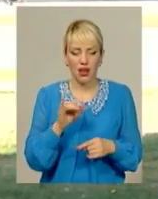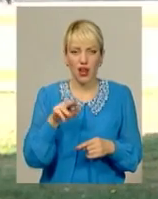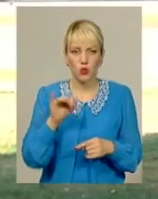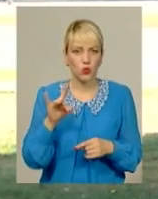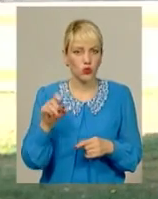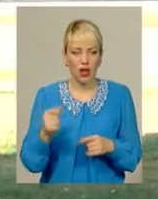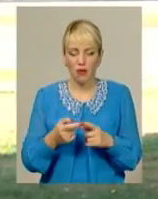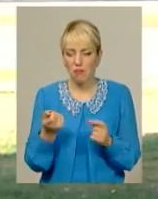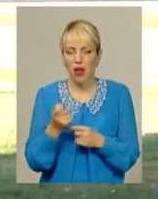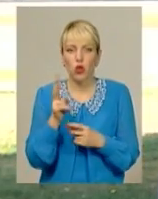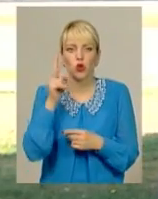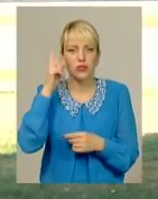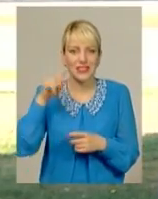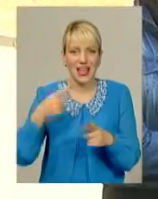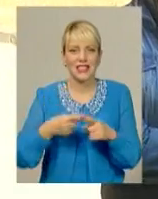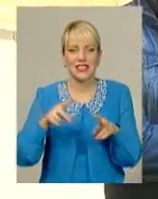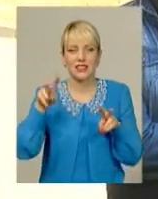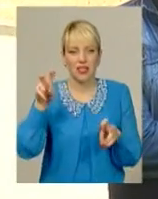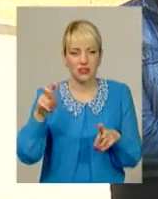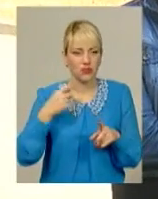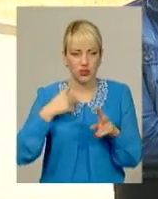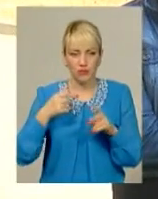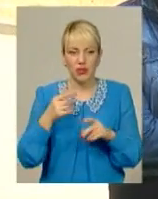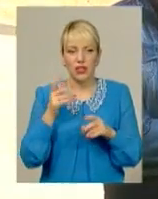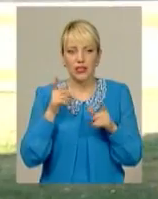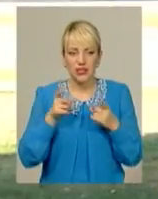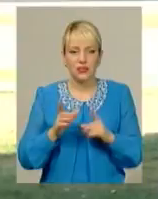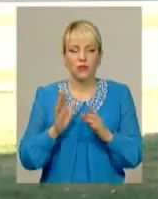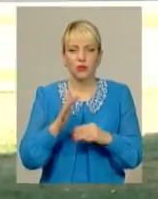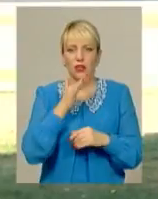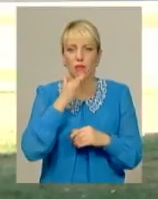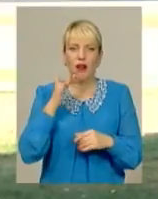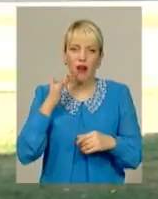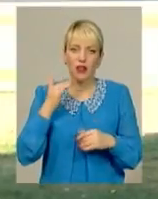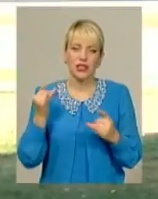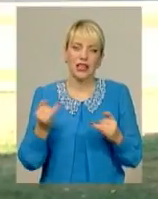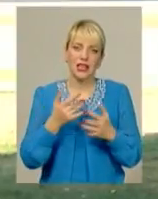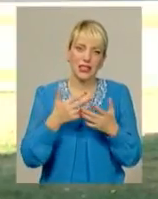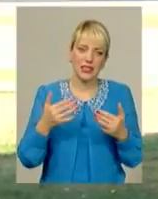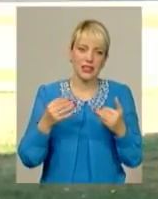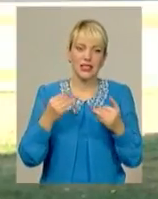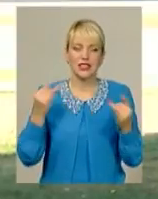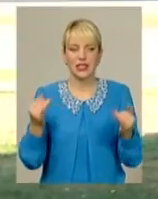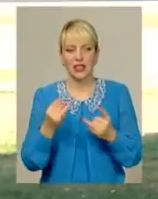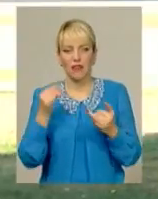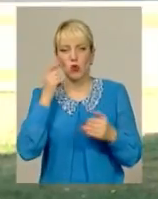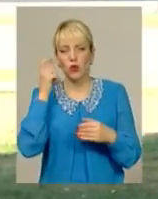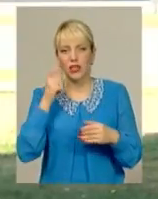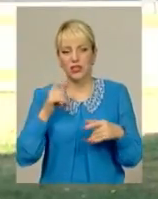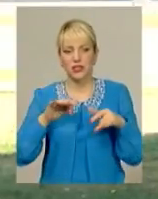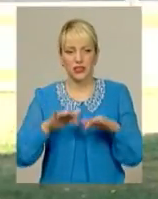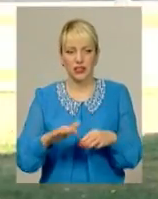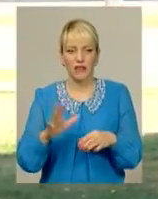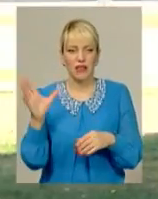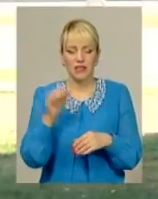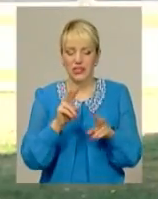Я думаю, мало хто з мешканців нашого міста знає, що це за страва. Звісно, буде ще багато різних цікавих українських страв. Усіх